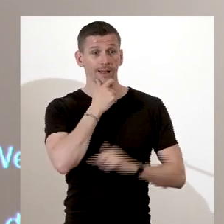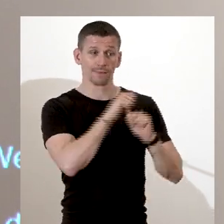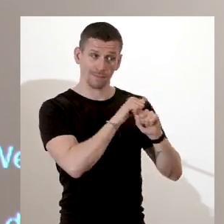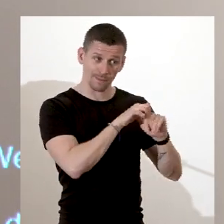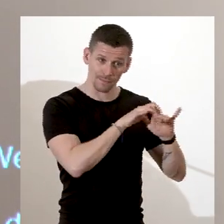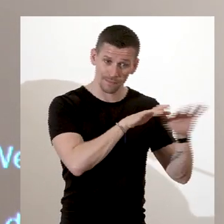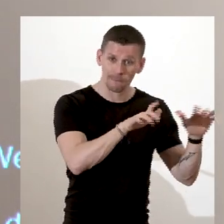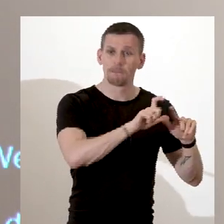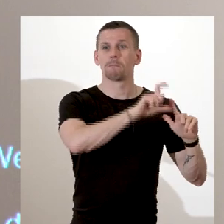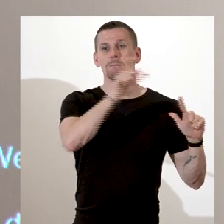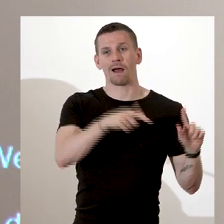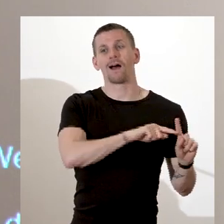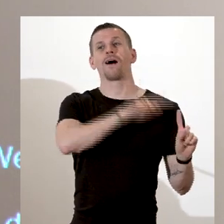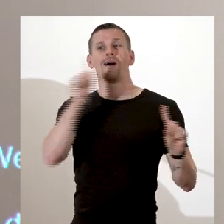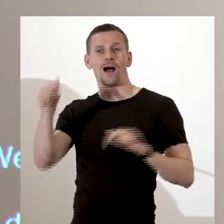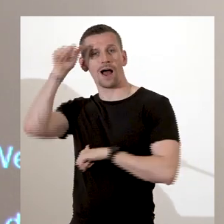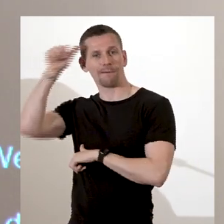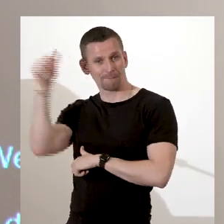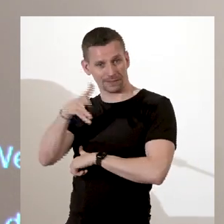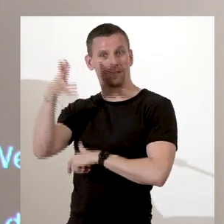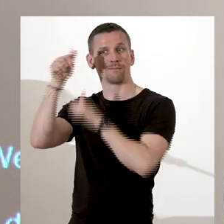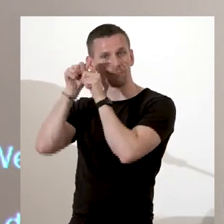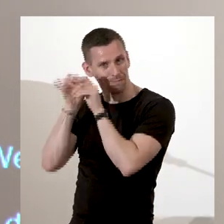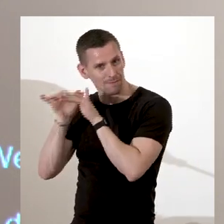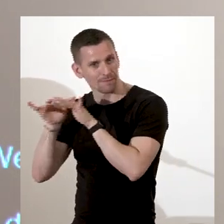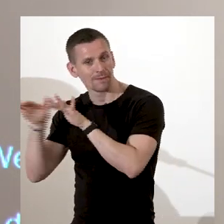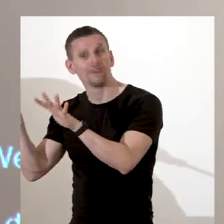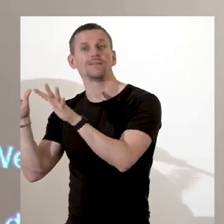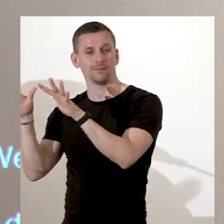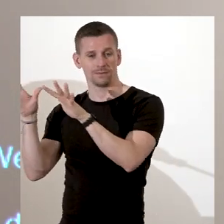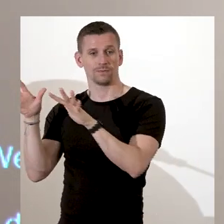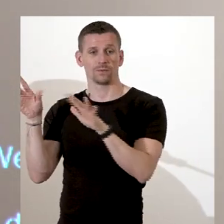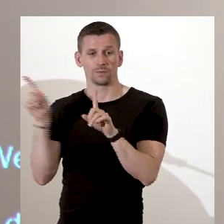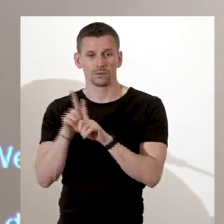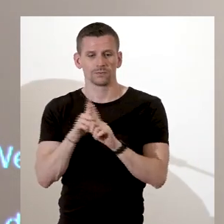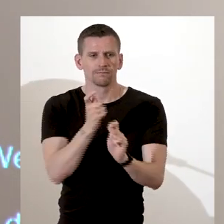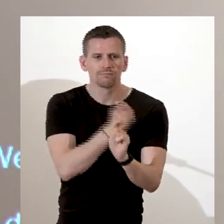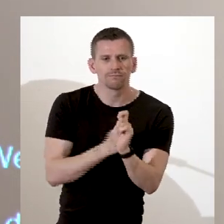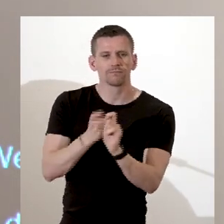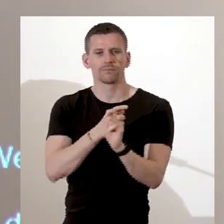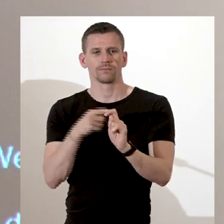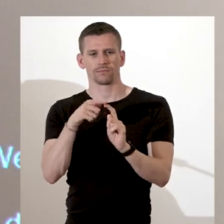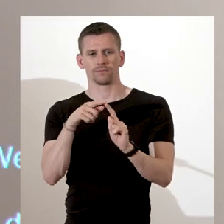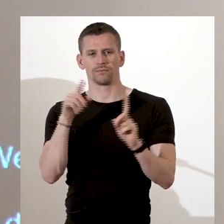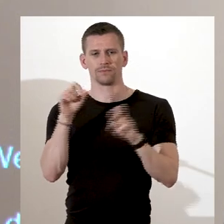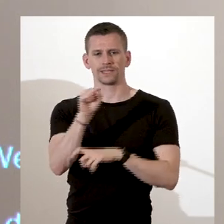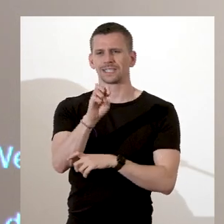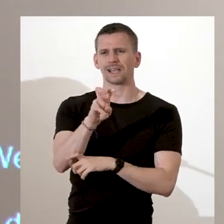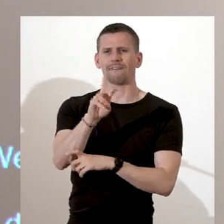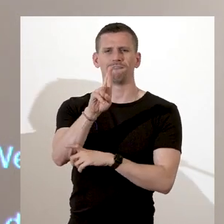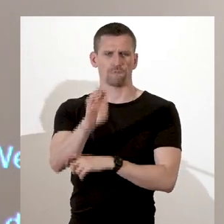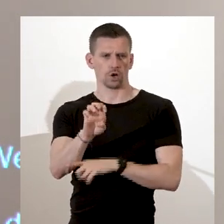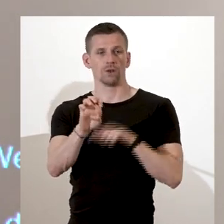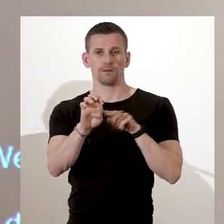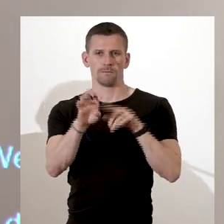siècle, et on va même en retrouver une version produite par la manufacture de sèvres, de porcelaine de sèvres en 1838, avec une